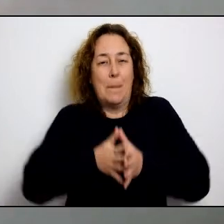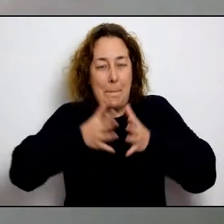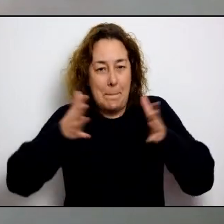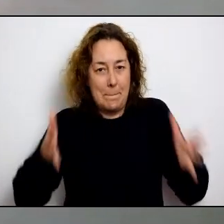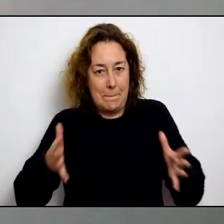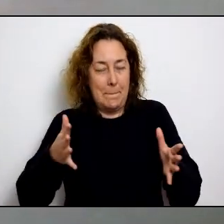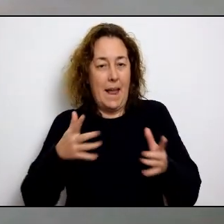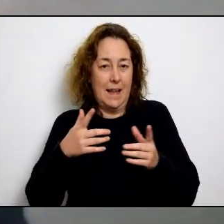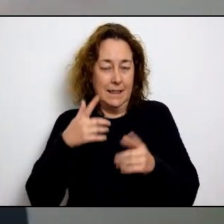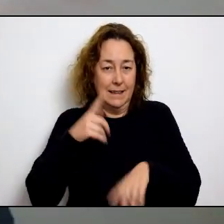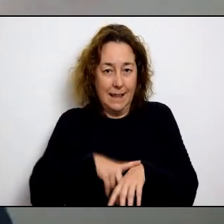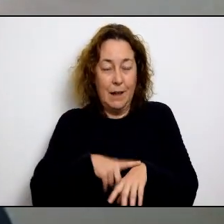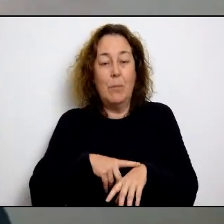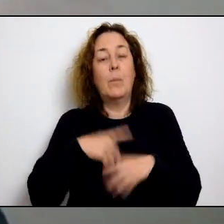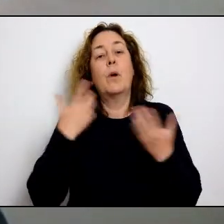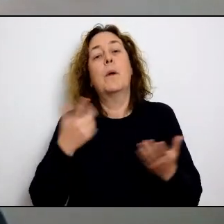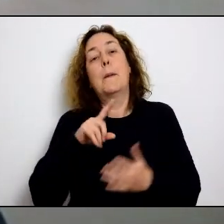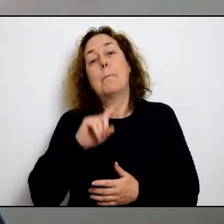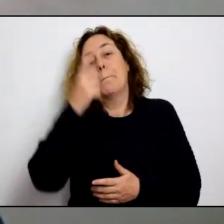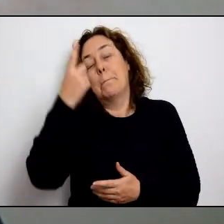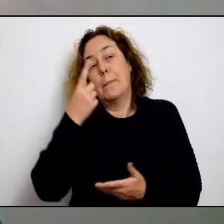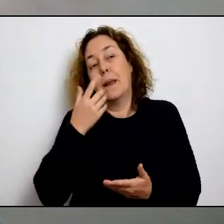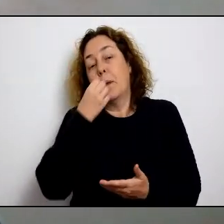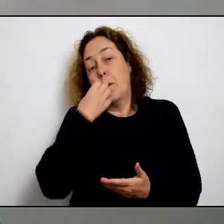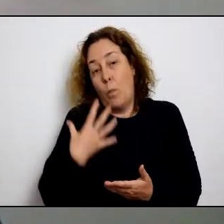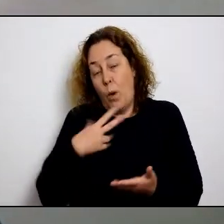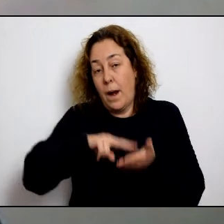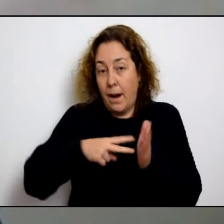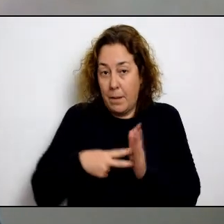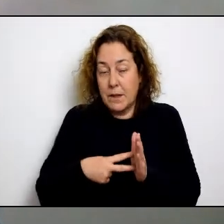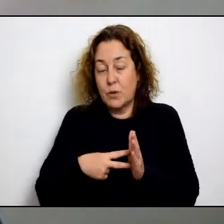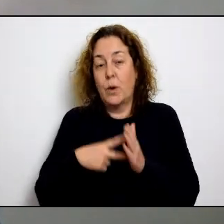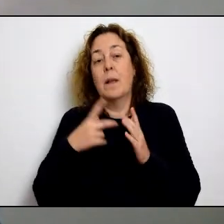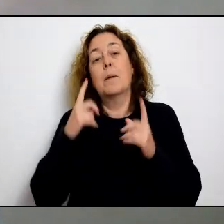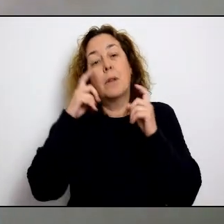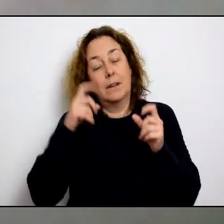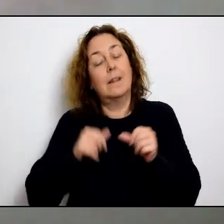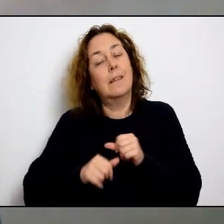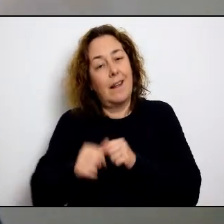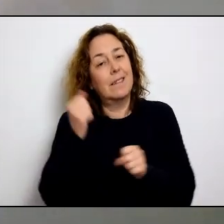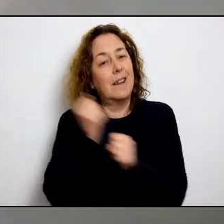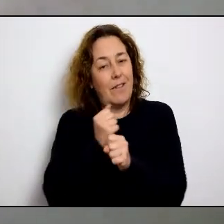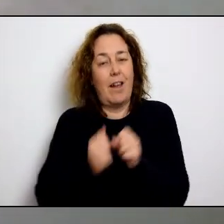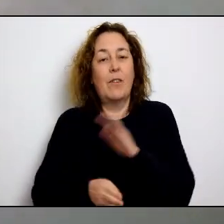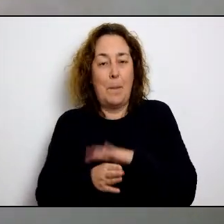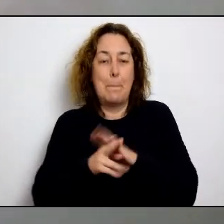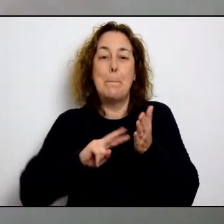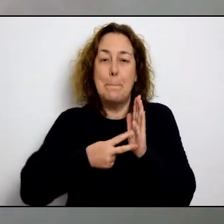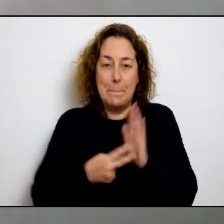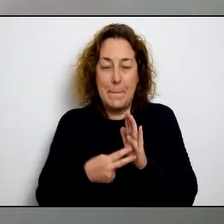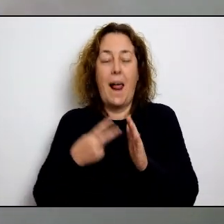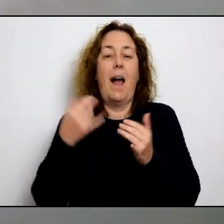ens veurem amb dificultats per tant allargar el que són aquestes mesures és una primera bona petició una